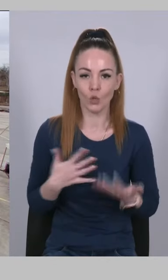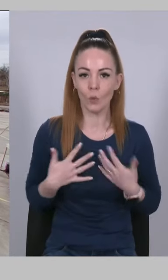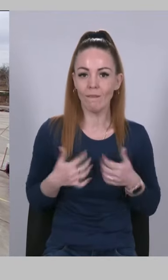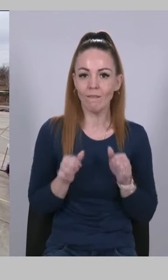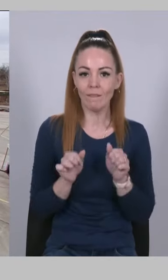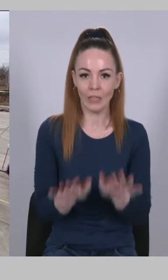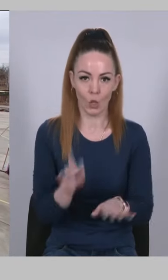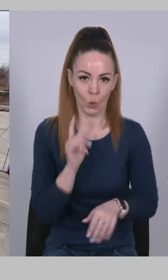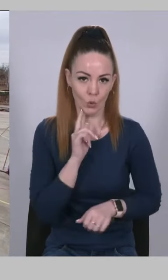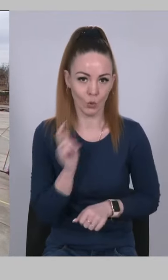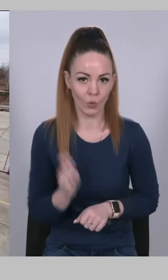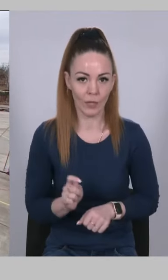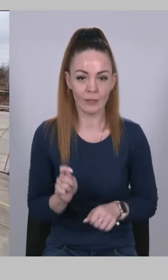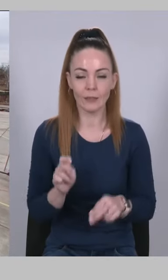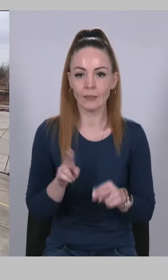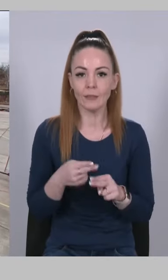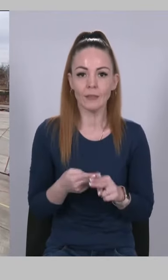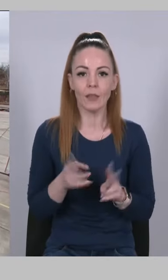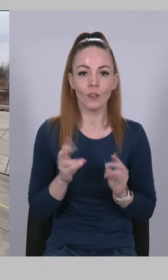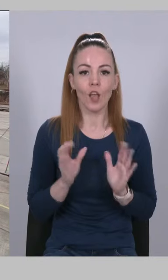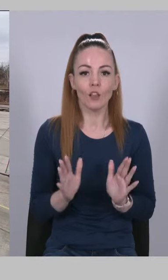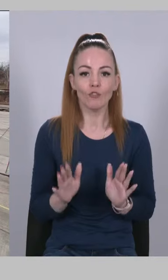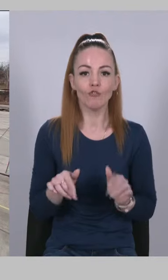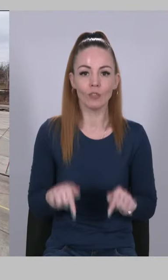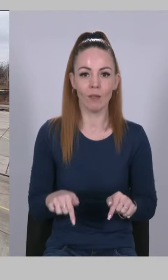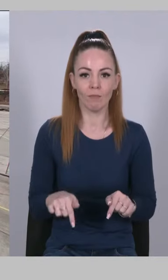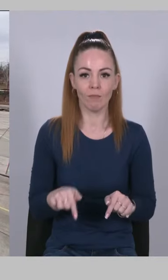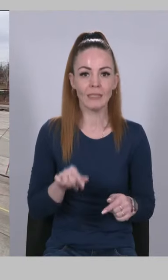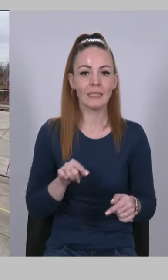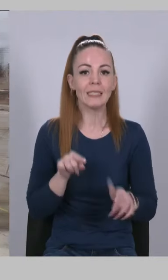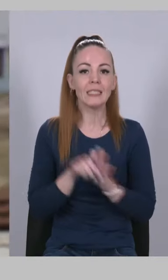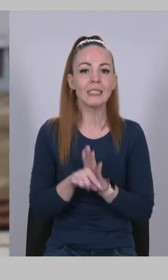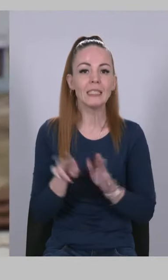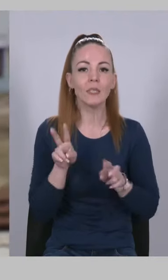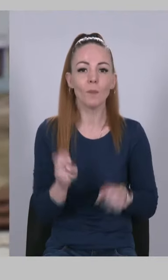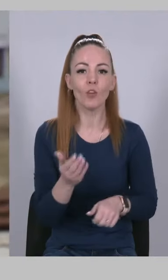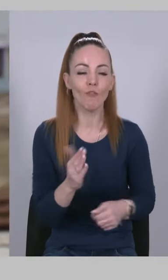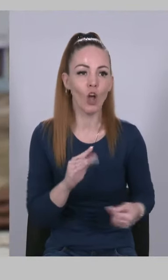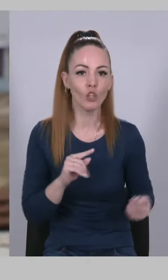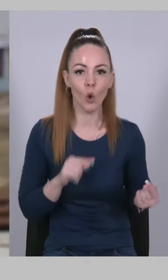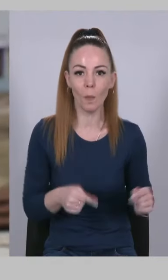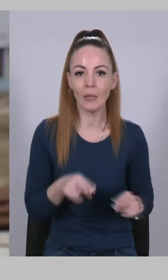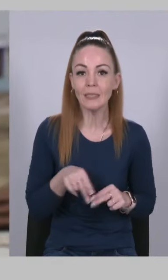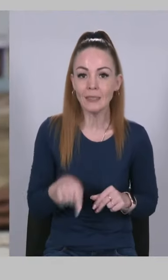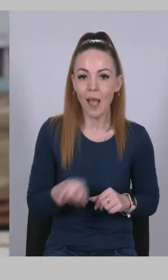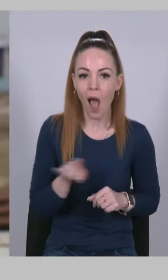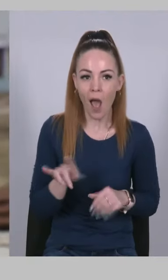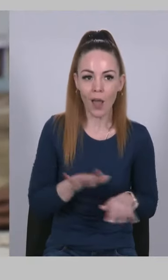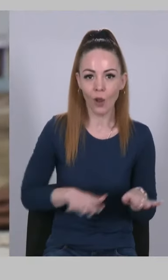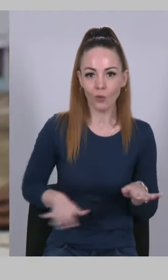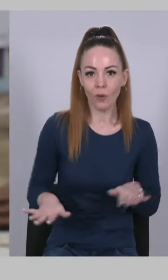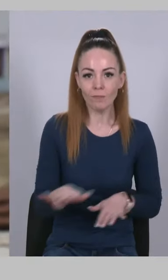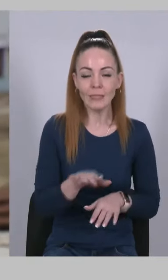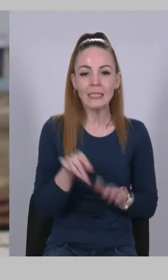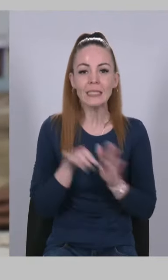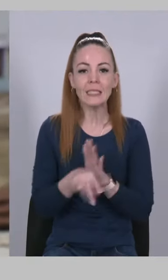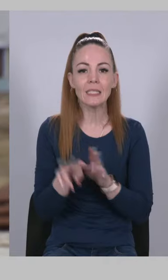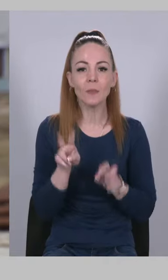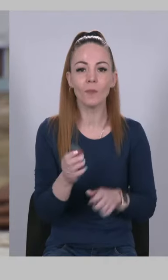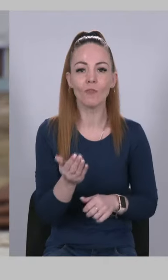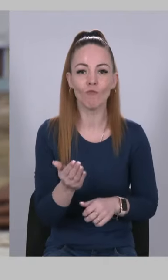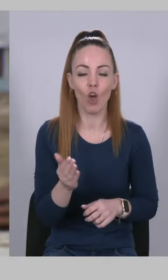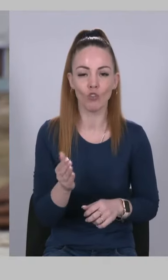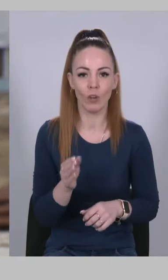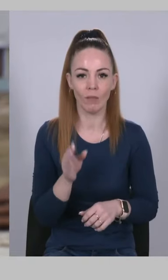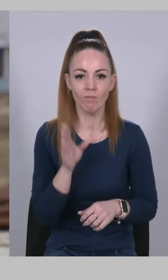Україні. Цей аеродром не лише є символом вашого опору, це також символ вашої промисловості,